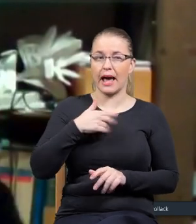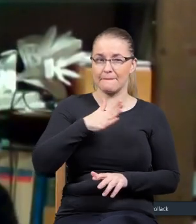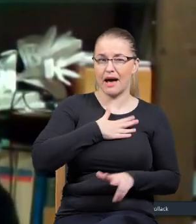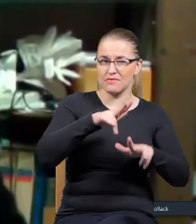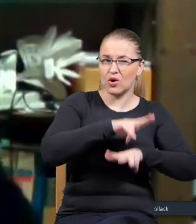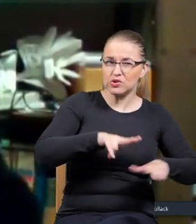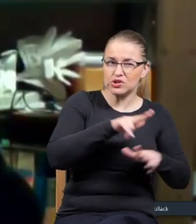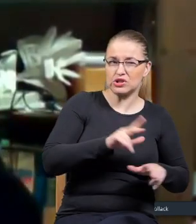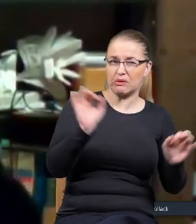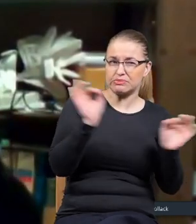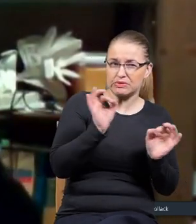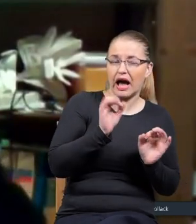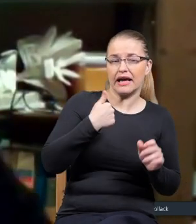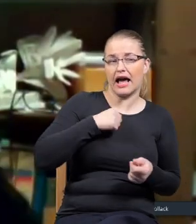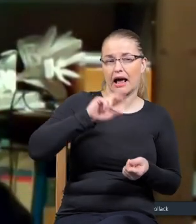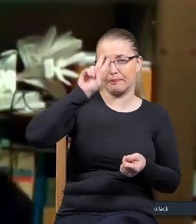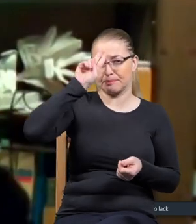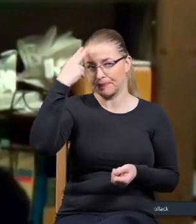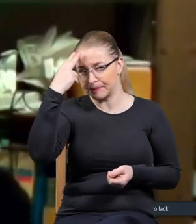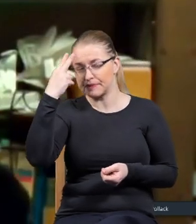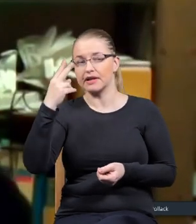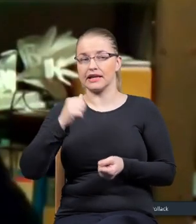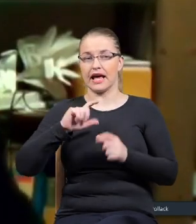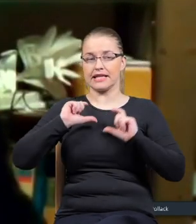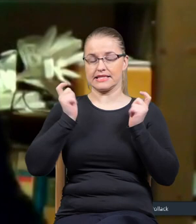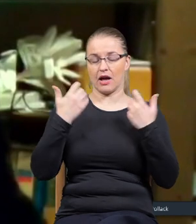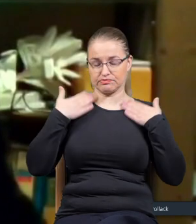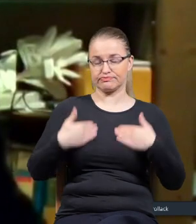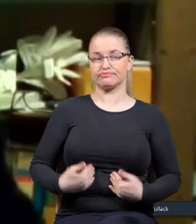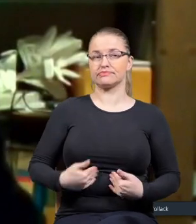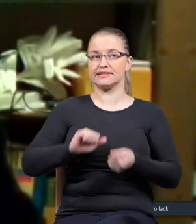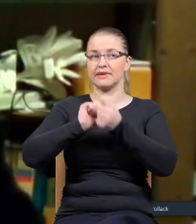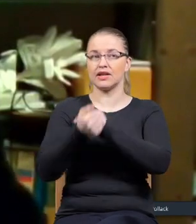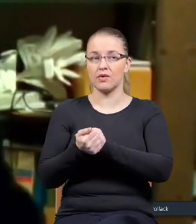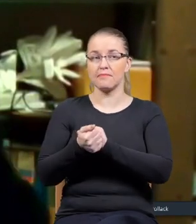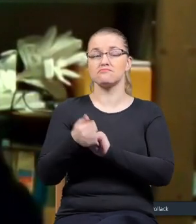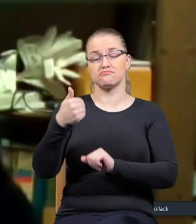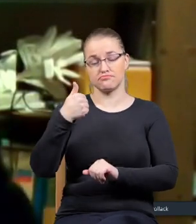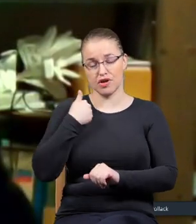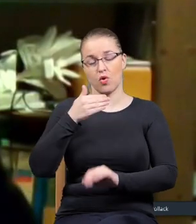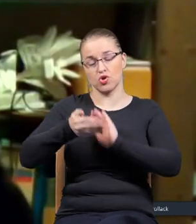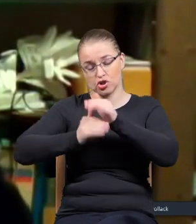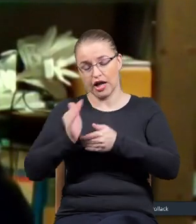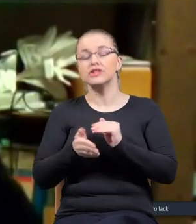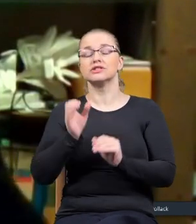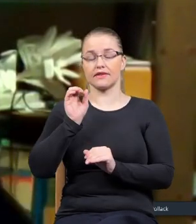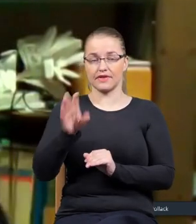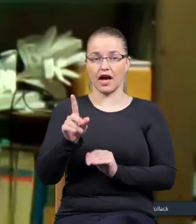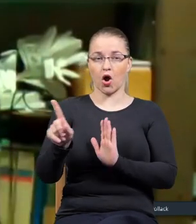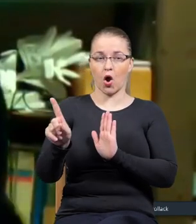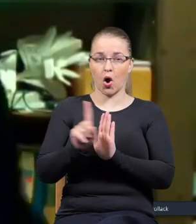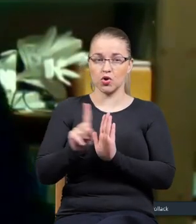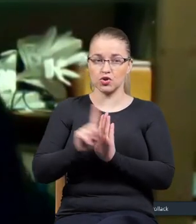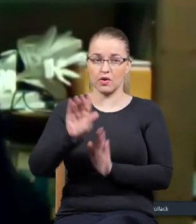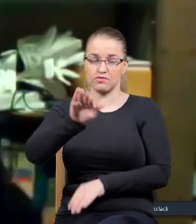rodziny i zmieniłem stanie. Zmieniłem się. Miałem szczęście po prostu. Miałem dużego szczęścia. Przechodziłem